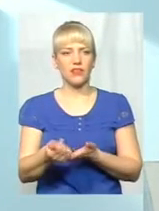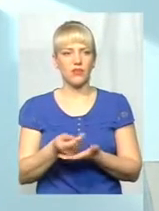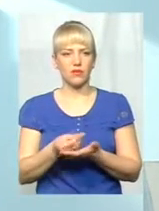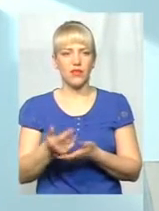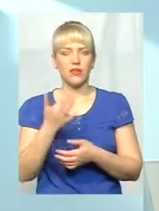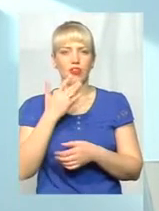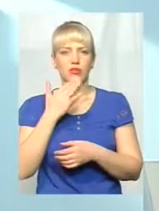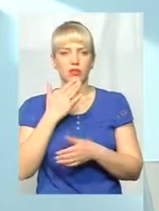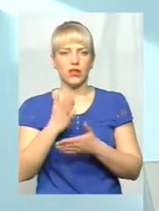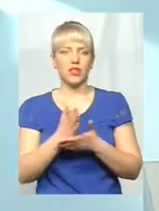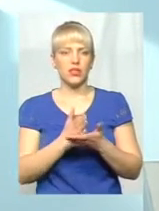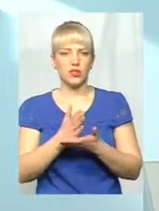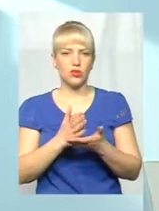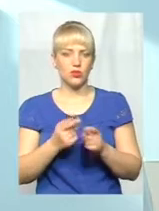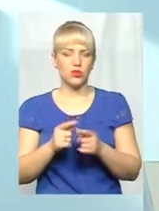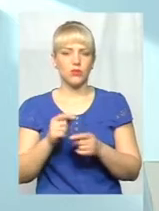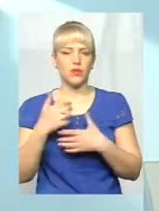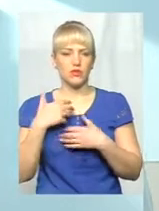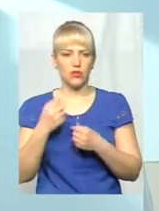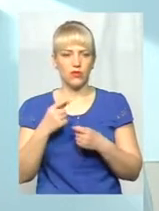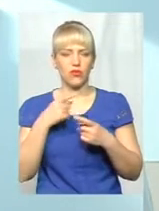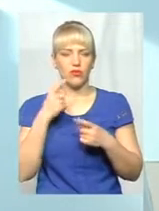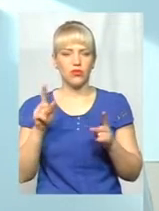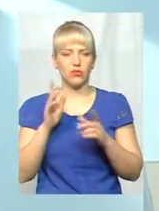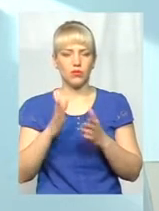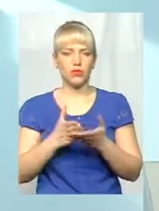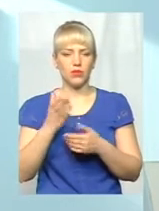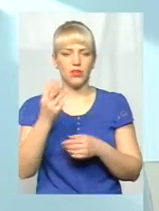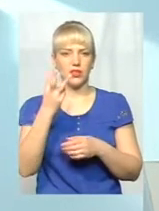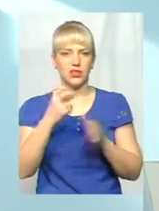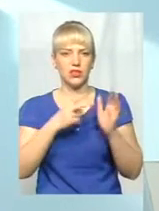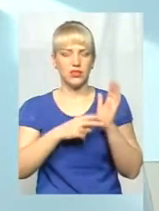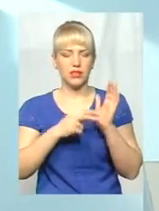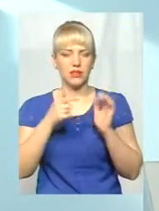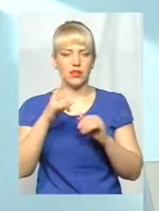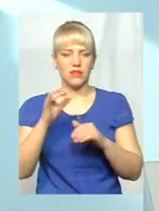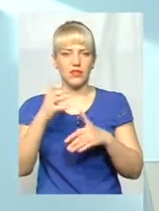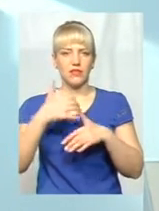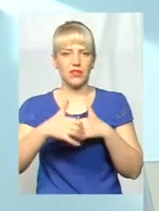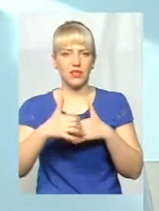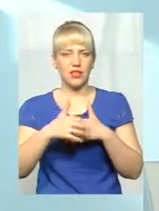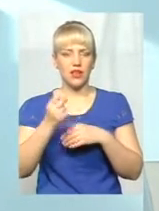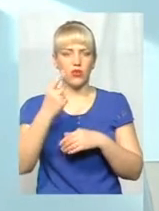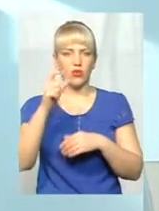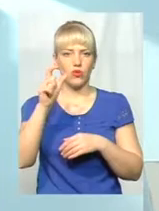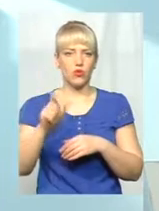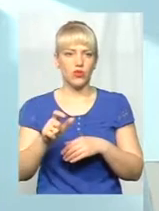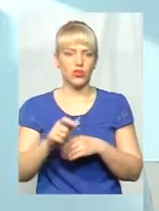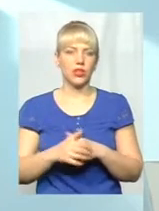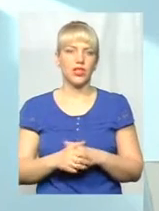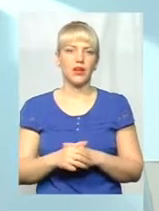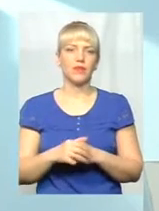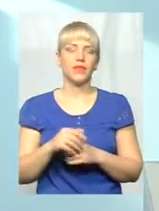Національна служба здоров'я, що повторюється, що де платити 370 гривень в середньому на одного жителя, на одного пацієнта, з ким заключиться.